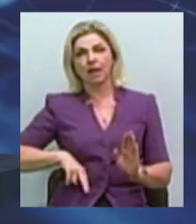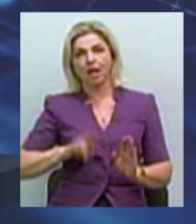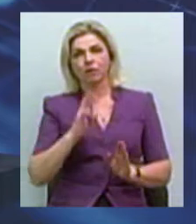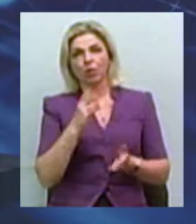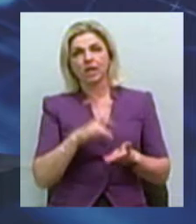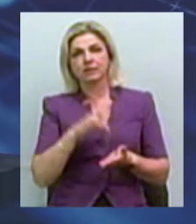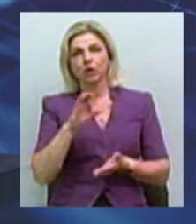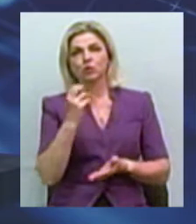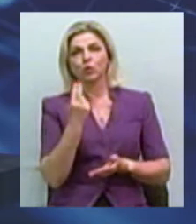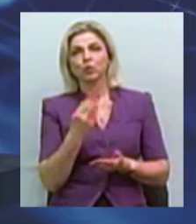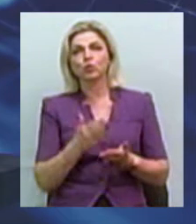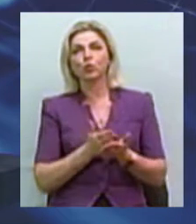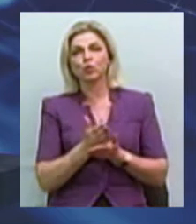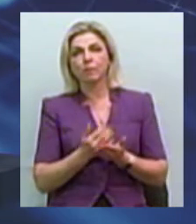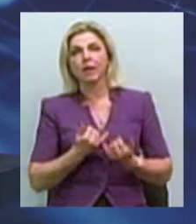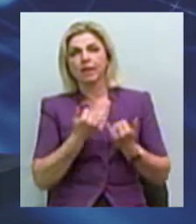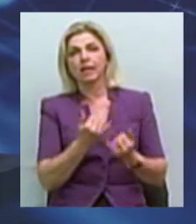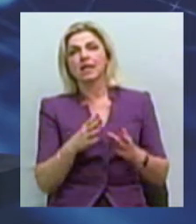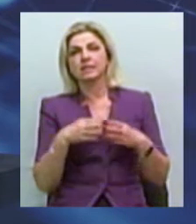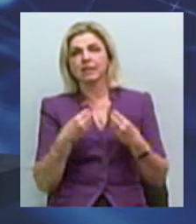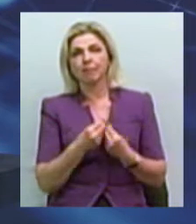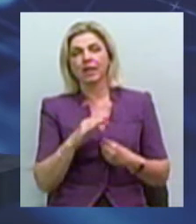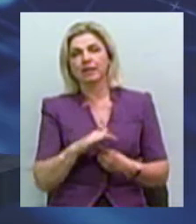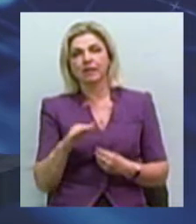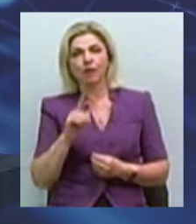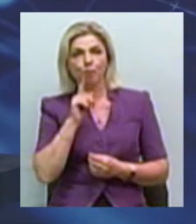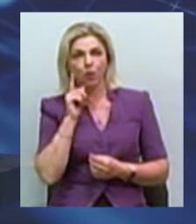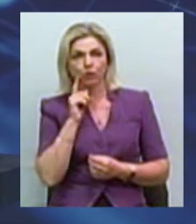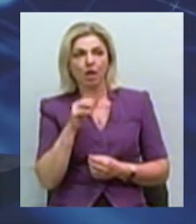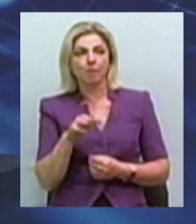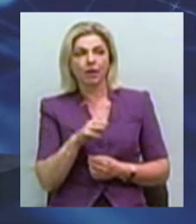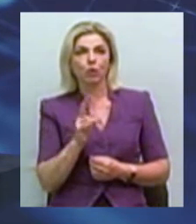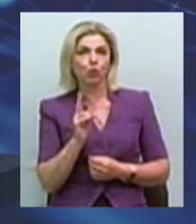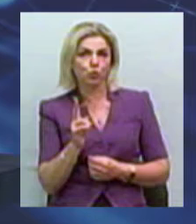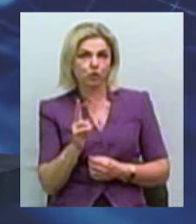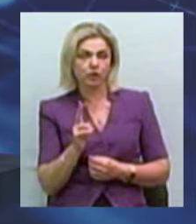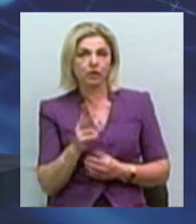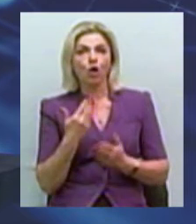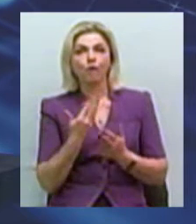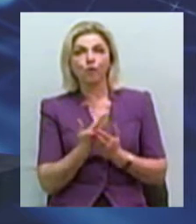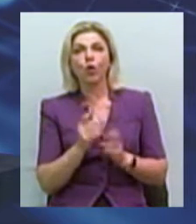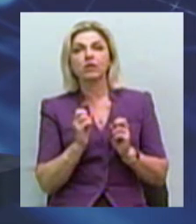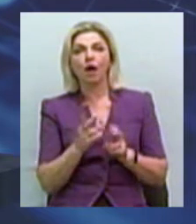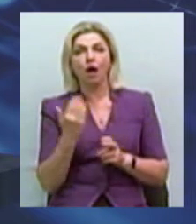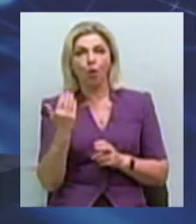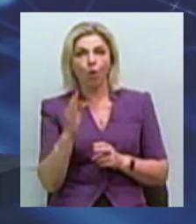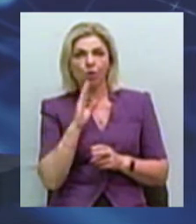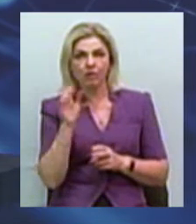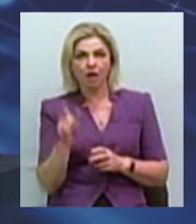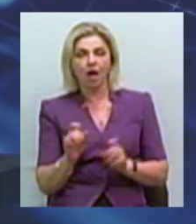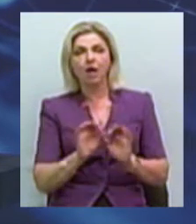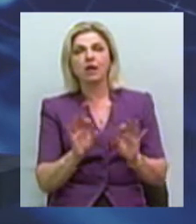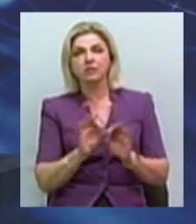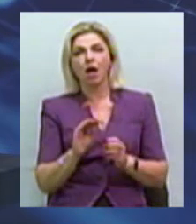соціальних служб для сім'ї дітей та молоді Мариною Кручининою. Ось яка вона прокоментувала актуальність